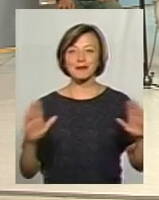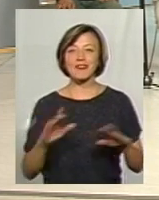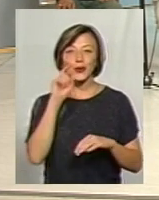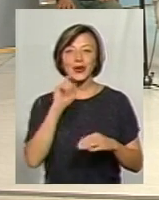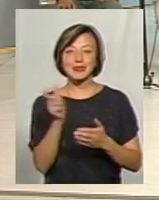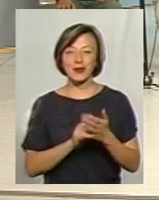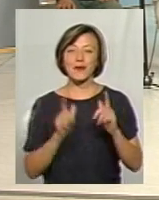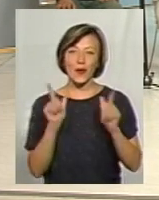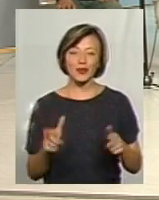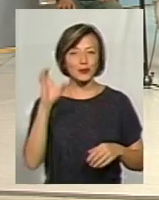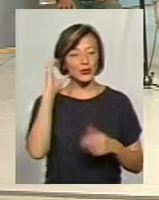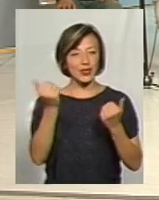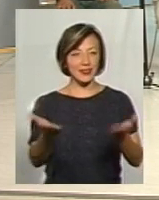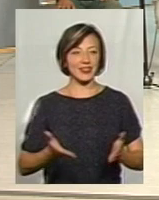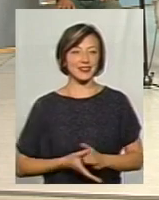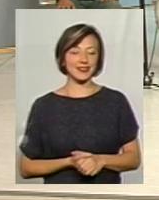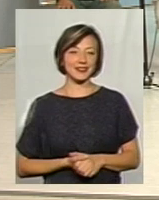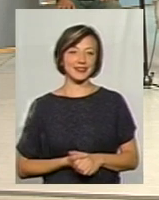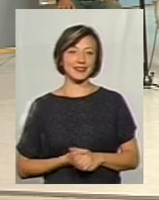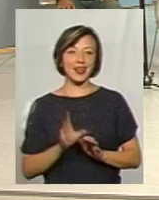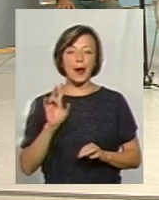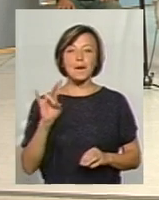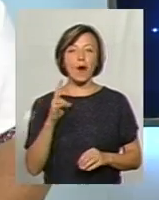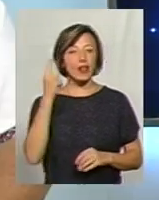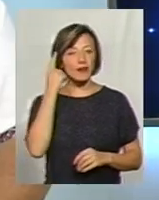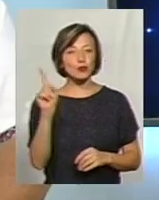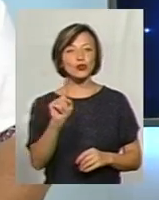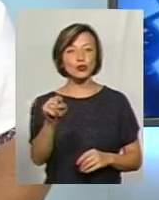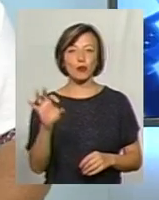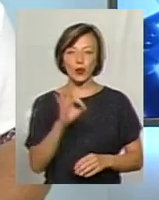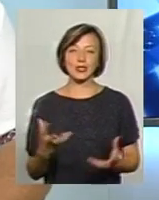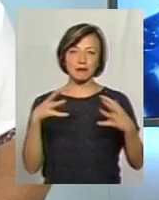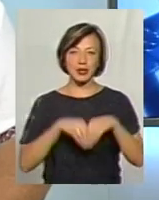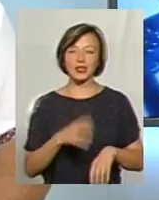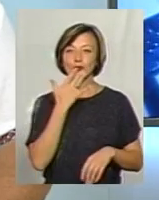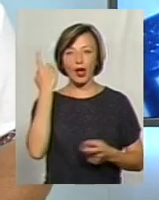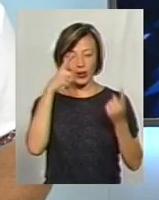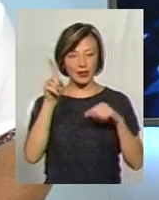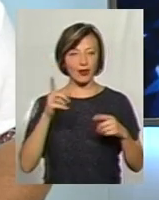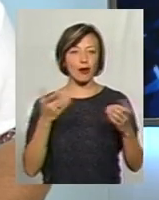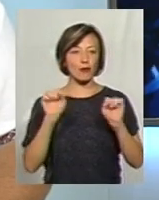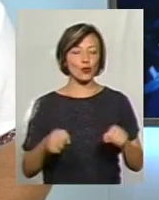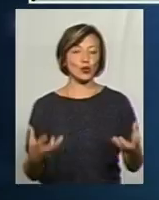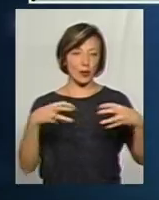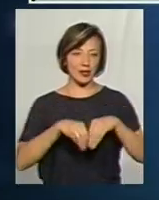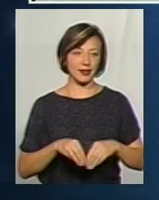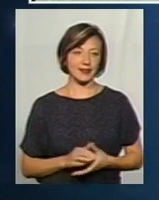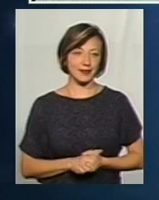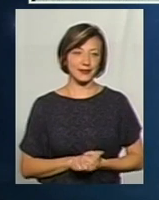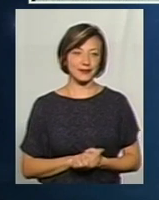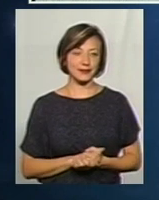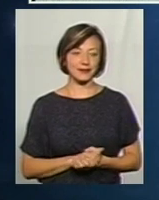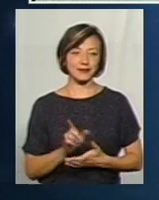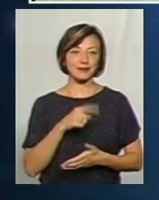Погоджусь. Давайте послухаємо, що ж в Миколаїві думають про спільну національну ідею, яка може нас всіх об'єднати. —